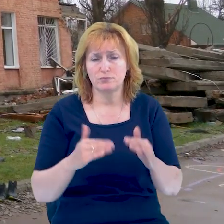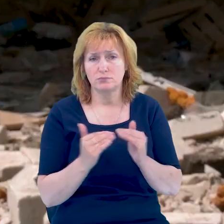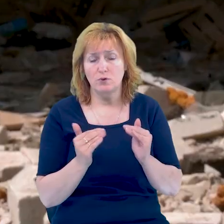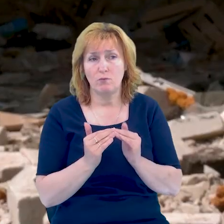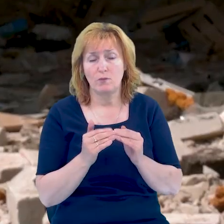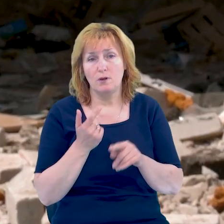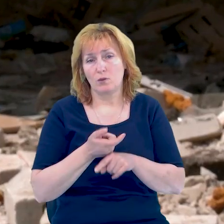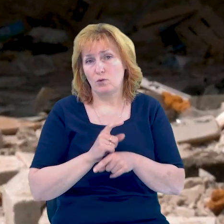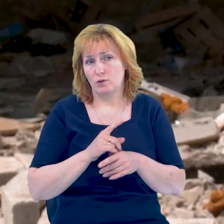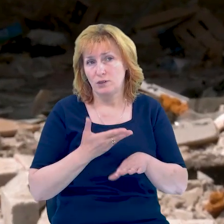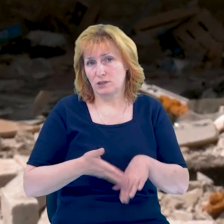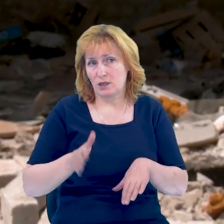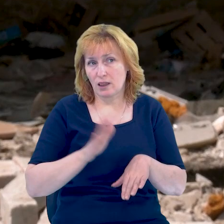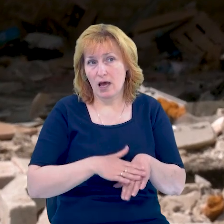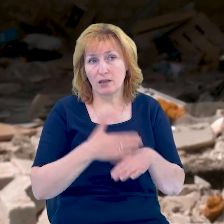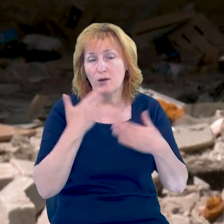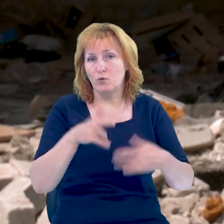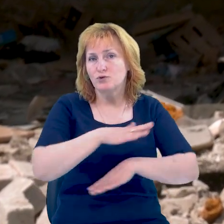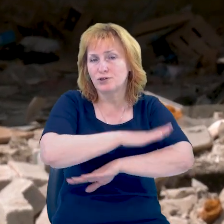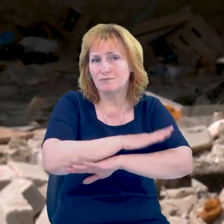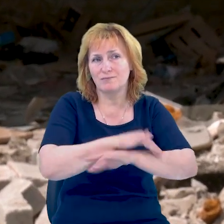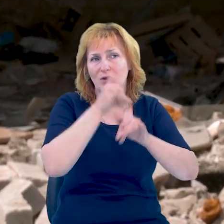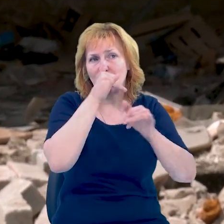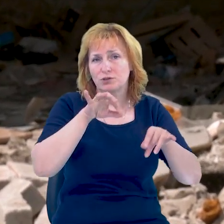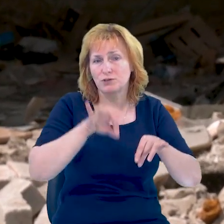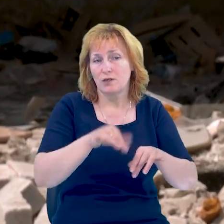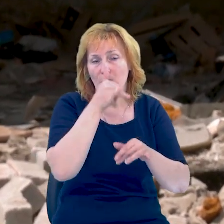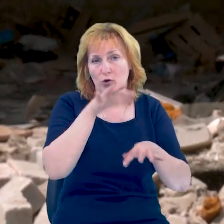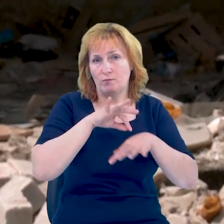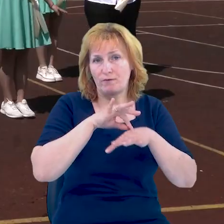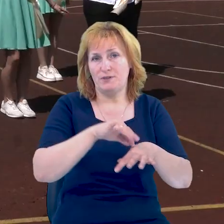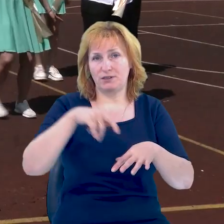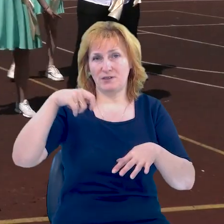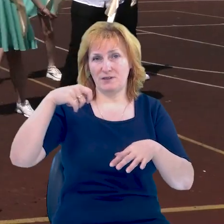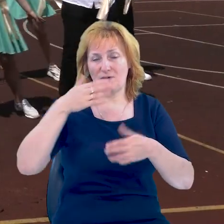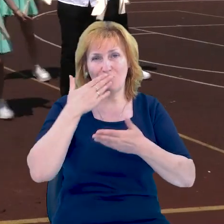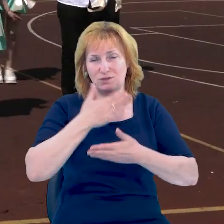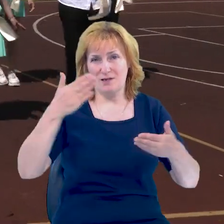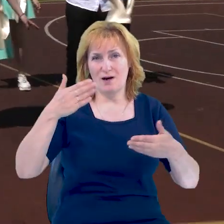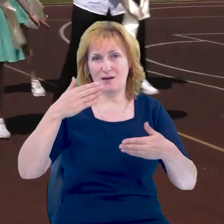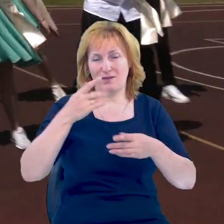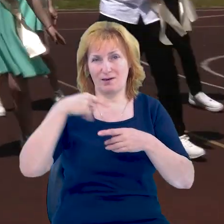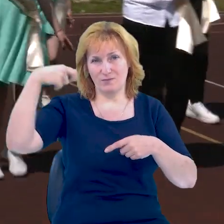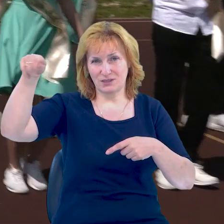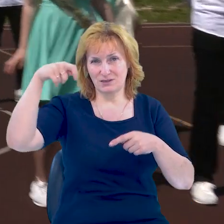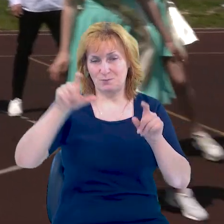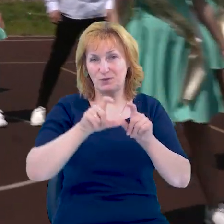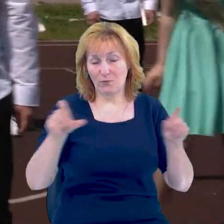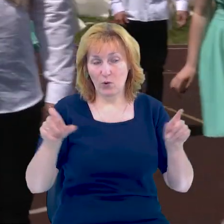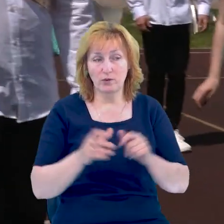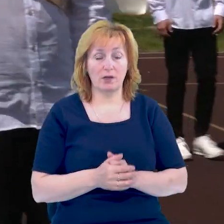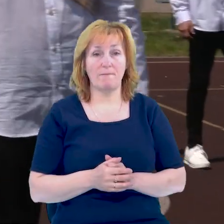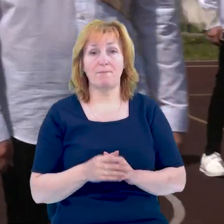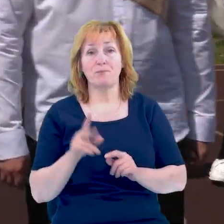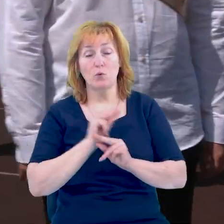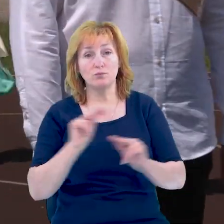складно. Ми тут не можемо більше сидіти на уроках, ми тут не можемо провести останній дзвоник. Класна керівниця Тетяна Мишкун та цює разом зі